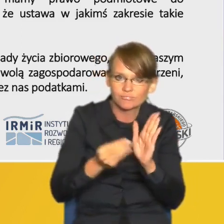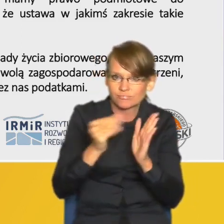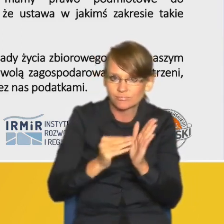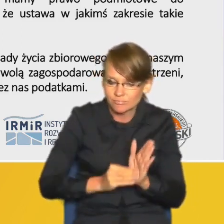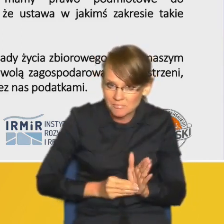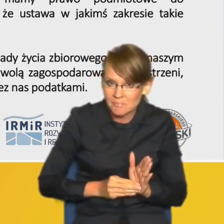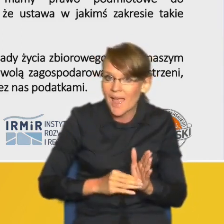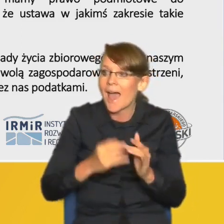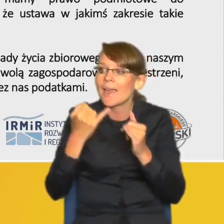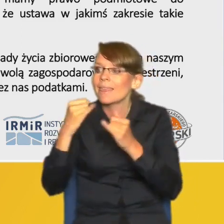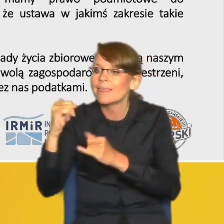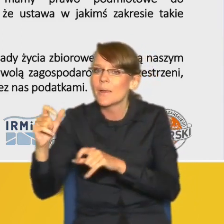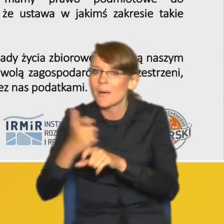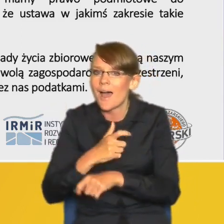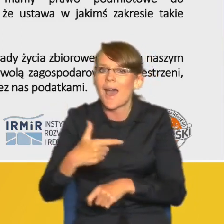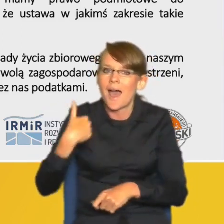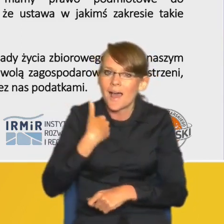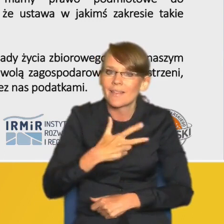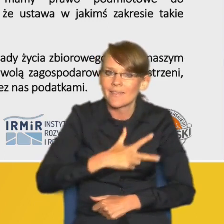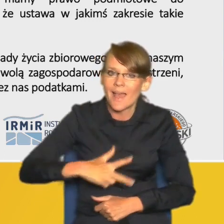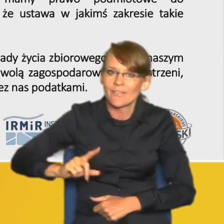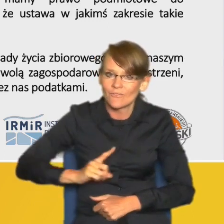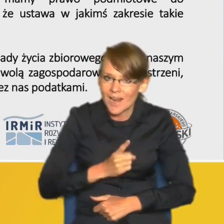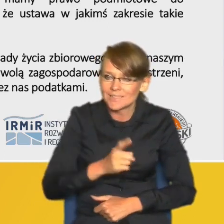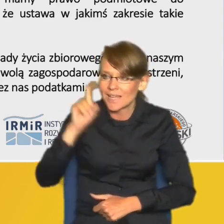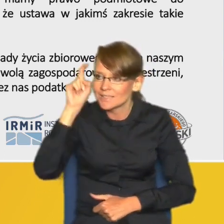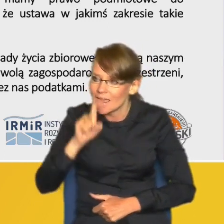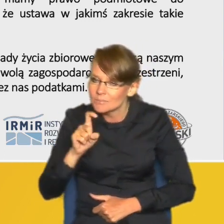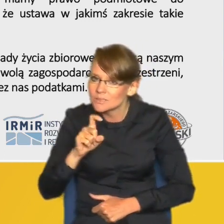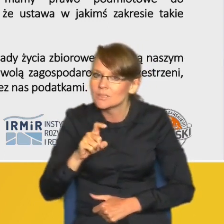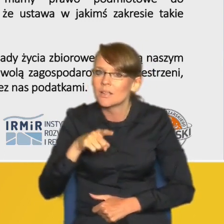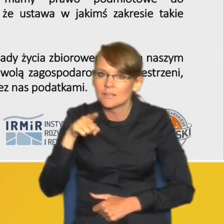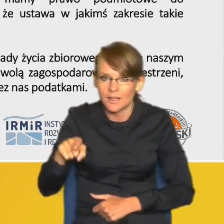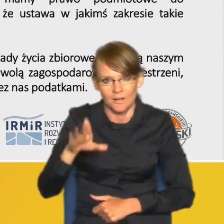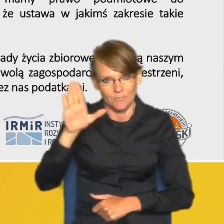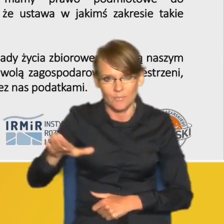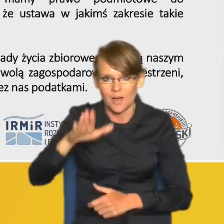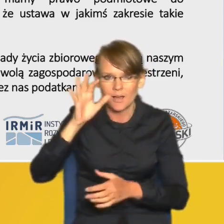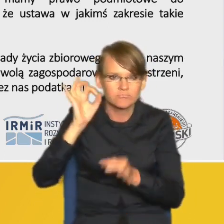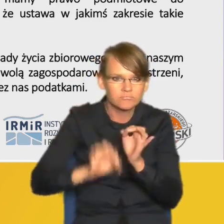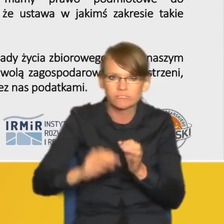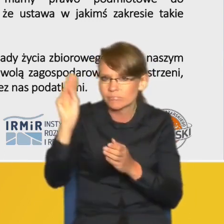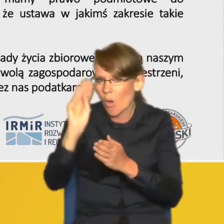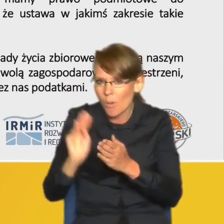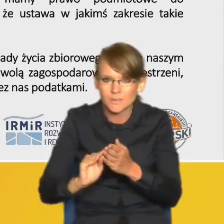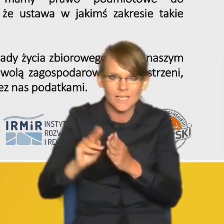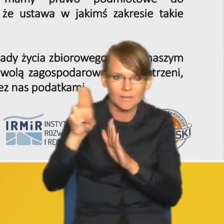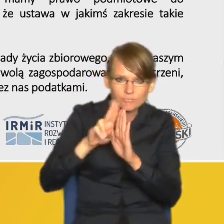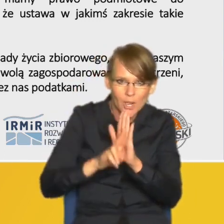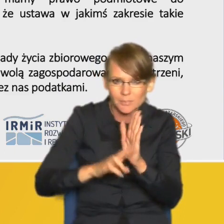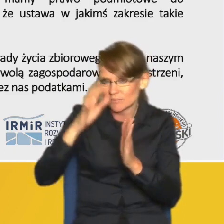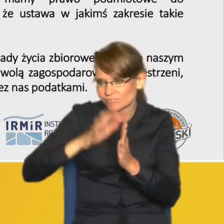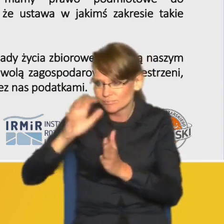badaliśmy właśnie w Anglii Danii Francji i Republice Federalnej Niemiec są bardzo rozbudowywane i stanowią podstawę